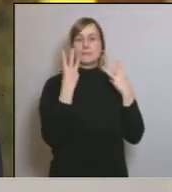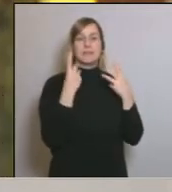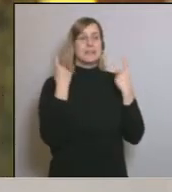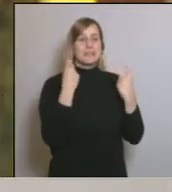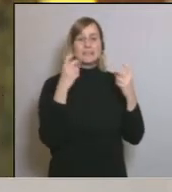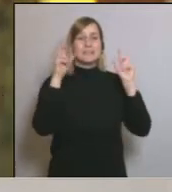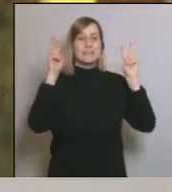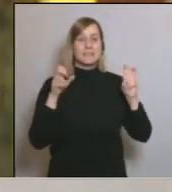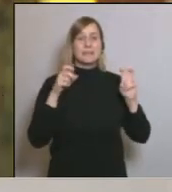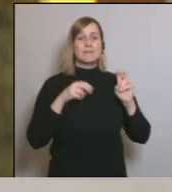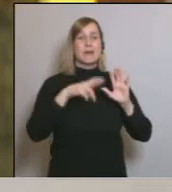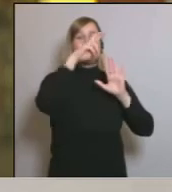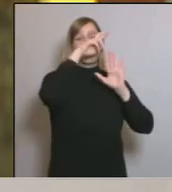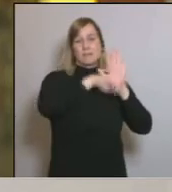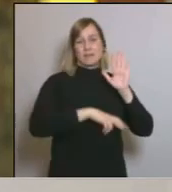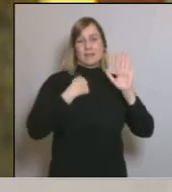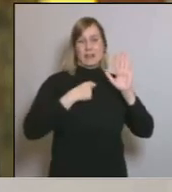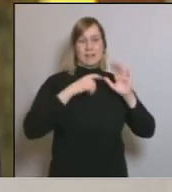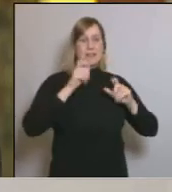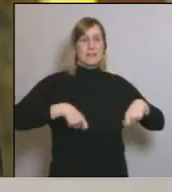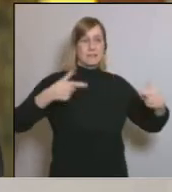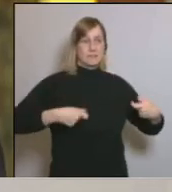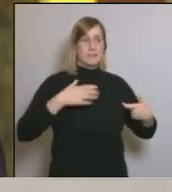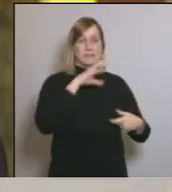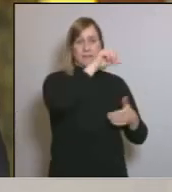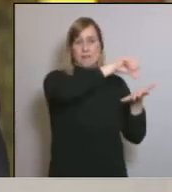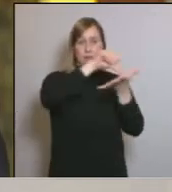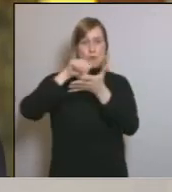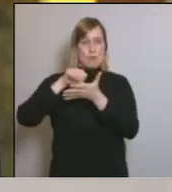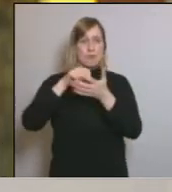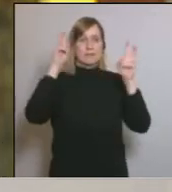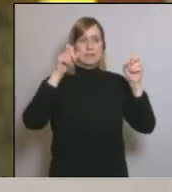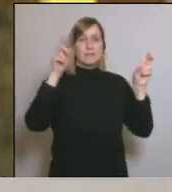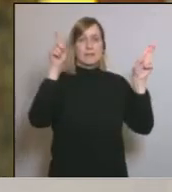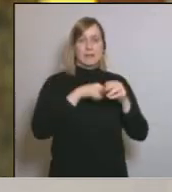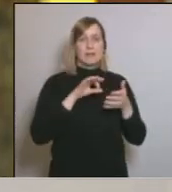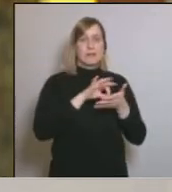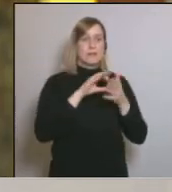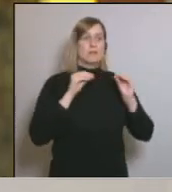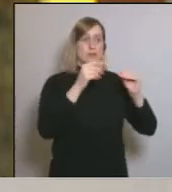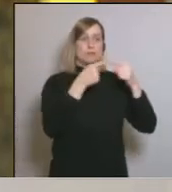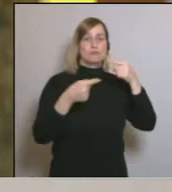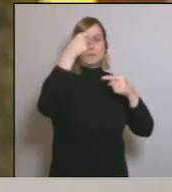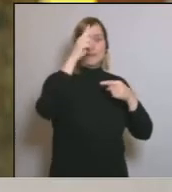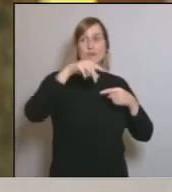la regla de despesa pels ents locals i eliminar les limitacions a l'utilització del superhàbit del 2019.